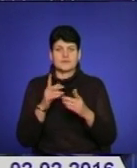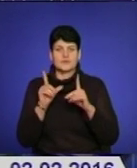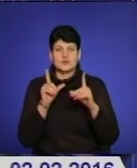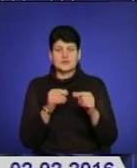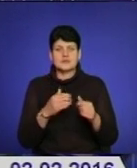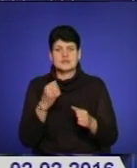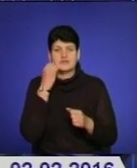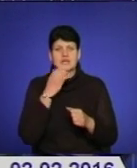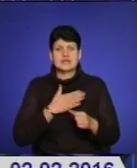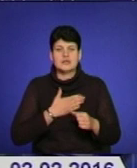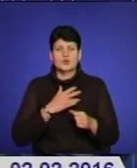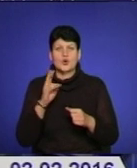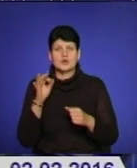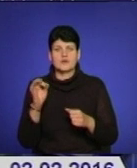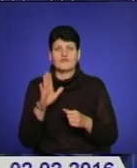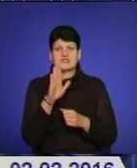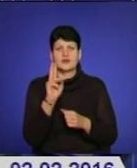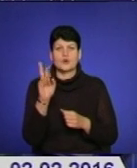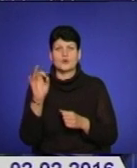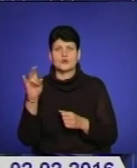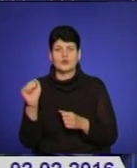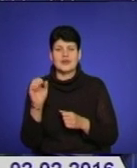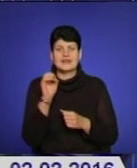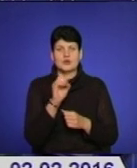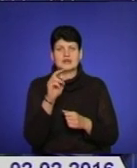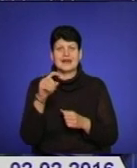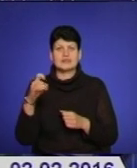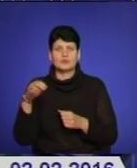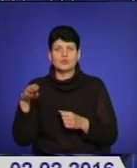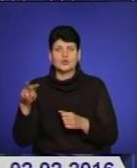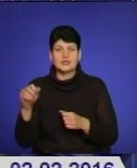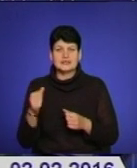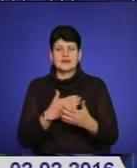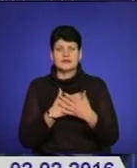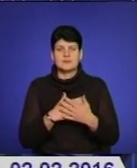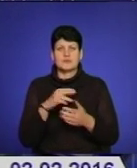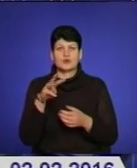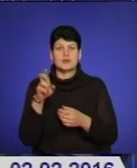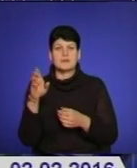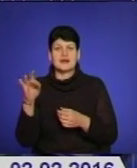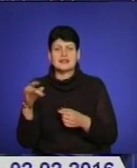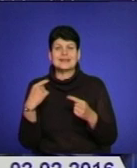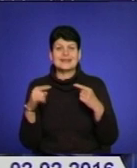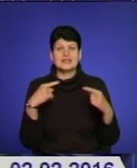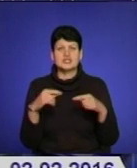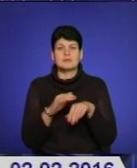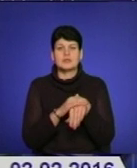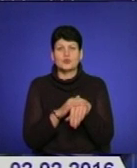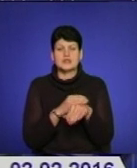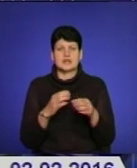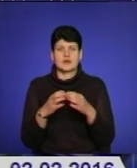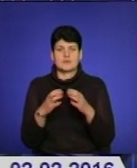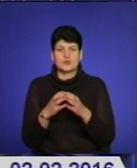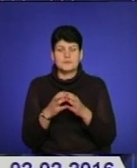координаторам Василю Коньку, Едуарду Хатмуліну, активісту Миколі Дерецькому і всім іншим благодійникам групи